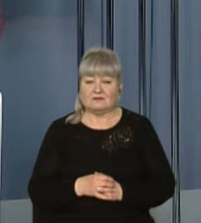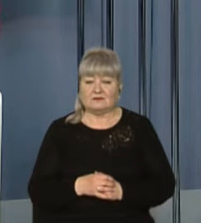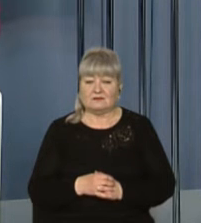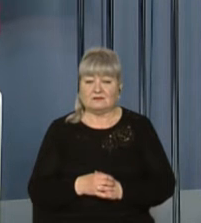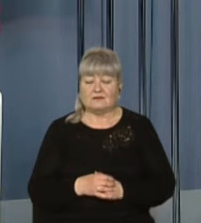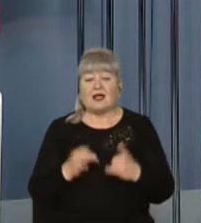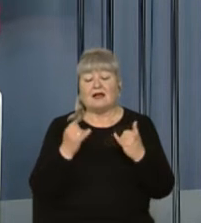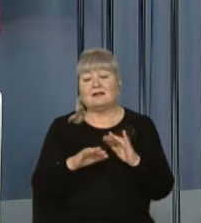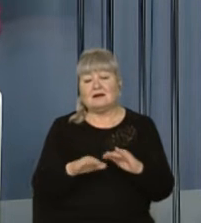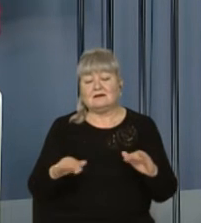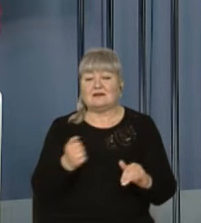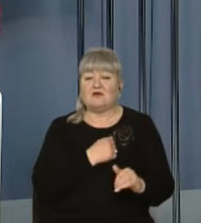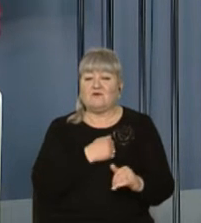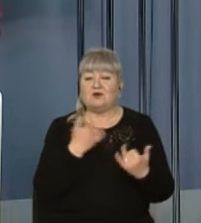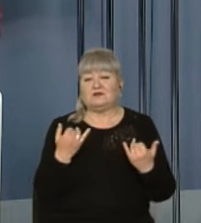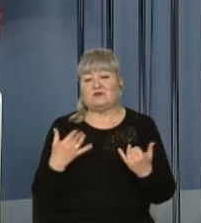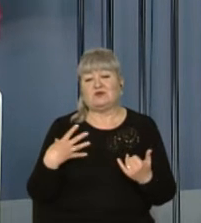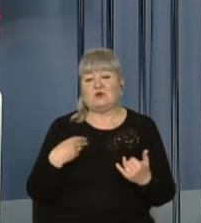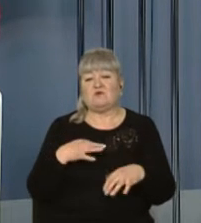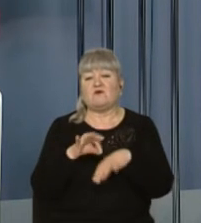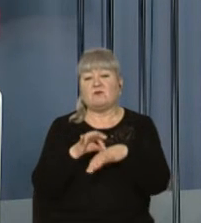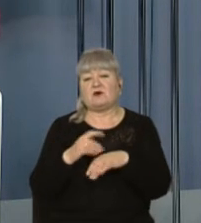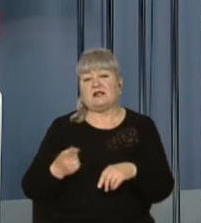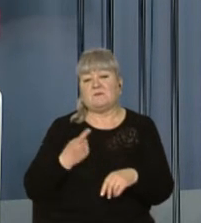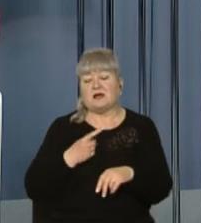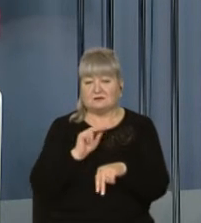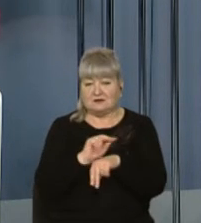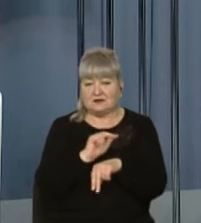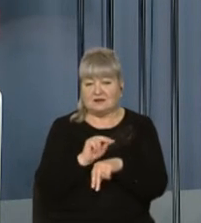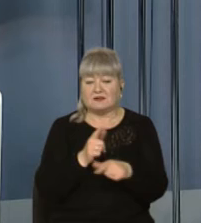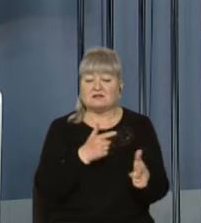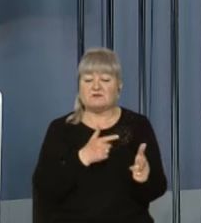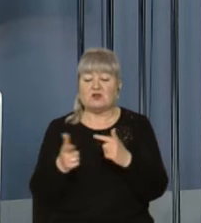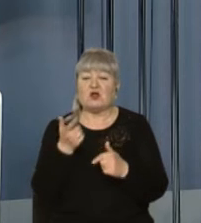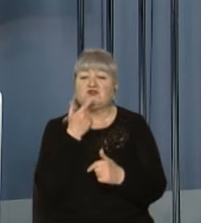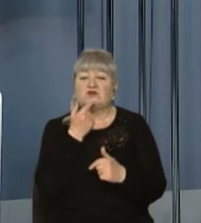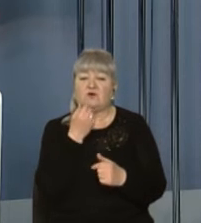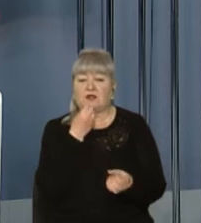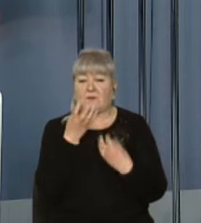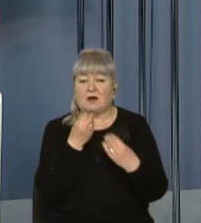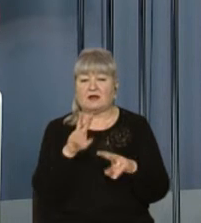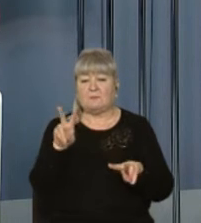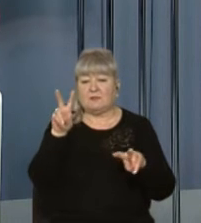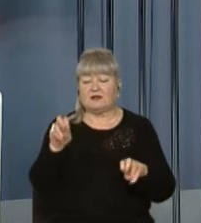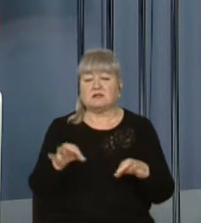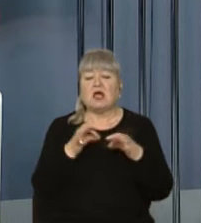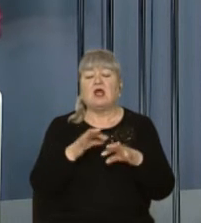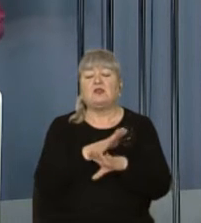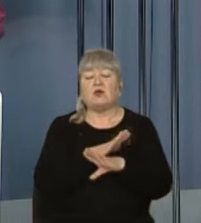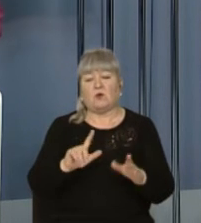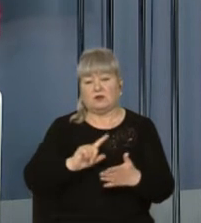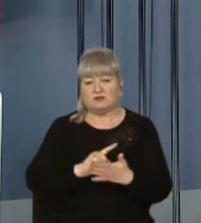Для дітей та воїнів сьогодні у Львові провели майстер-клас із виготовлення червоних маків під назвою «Ніколи